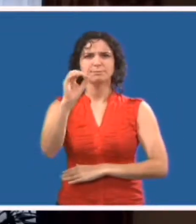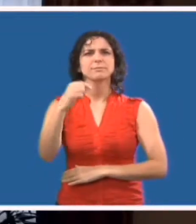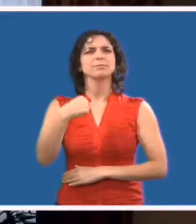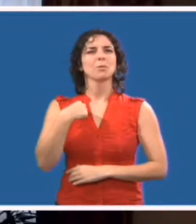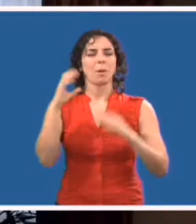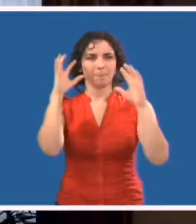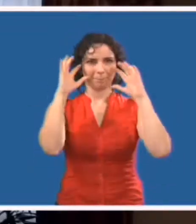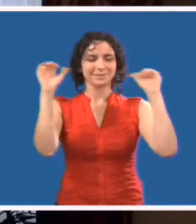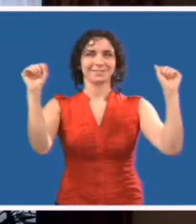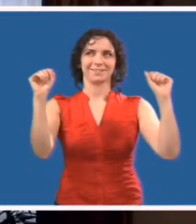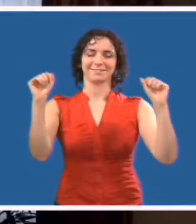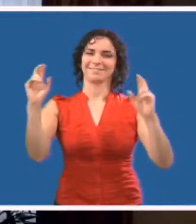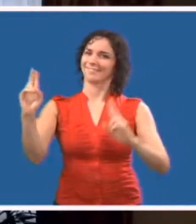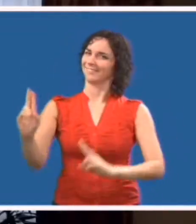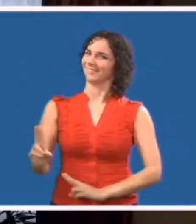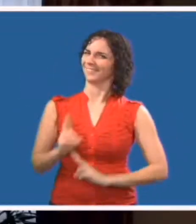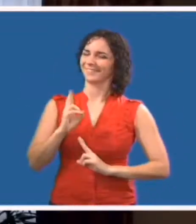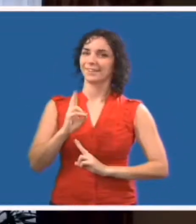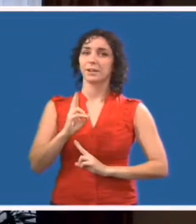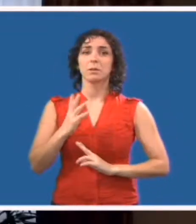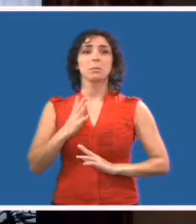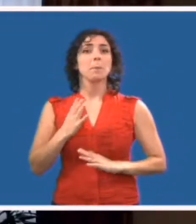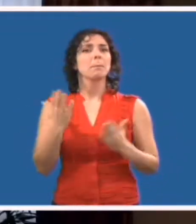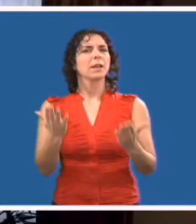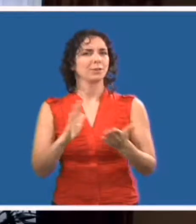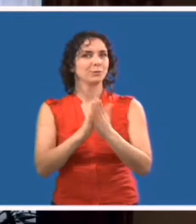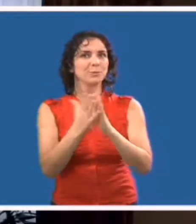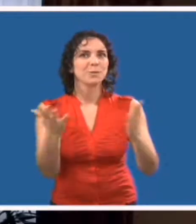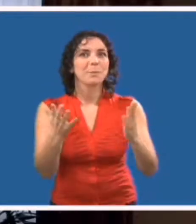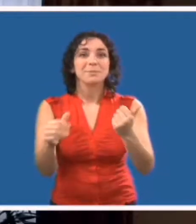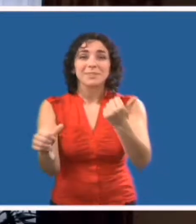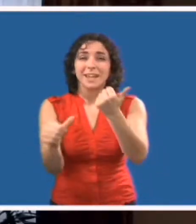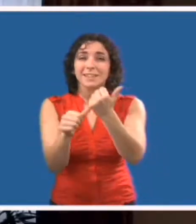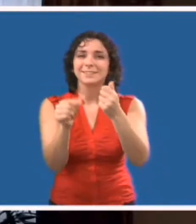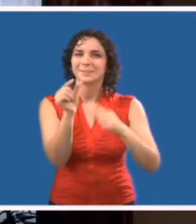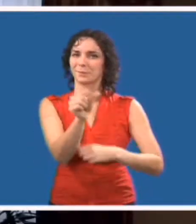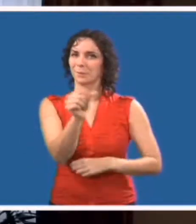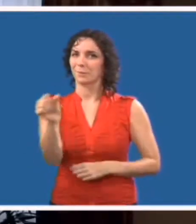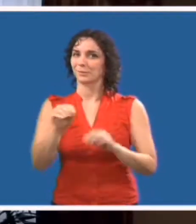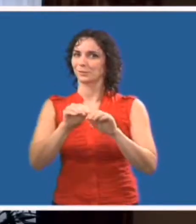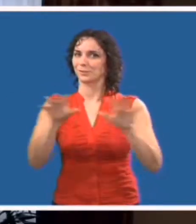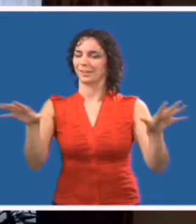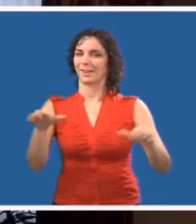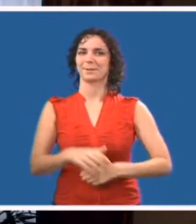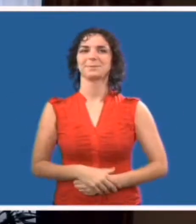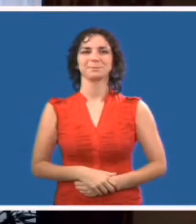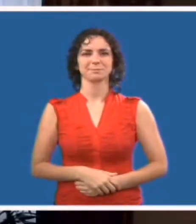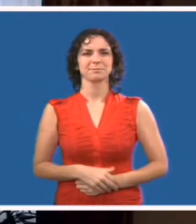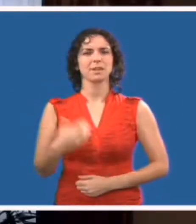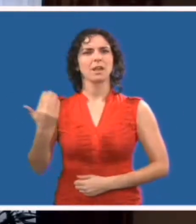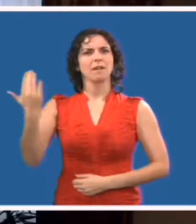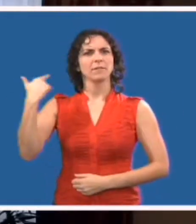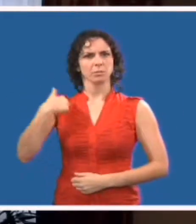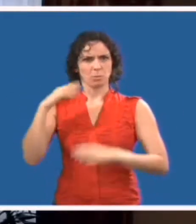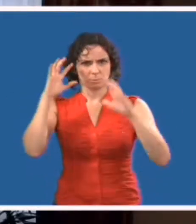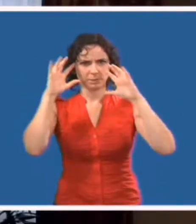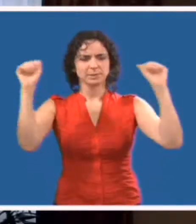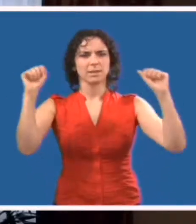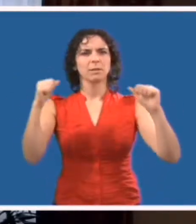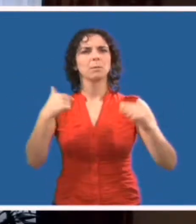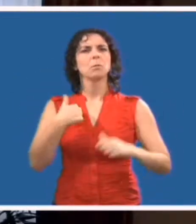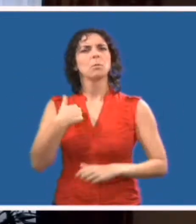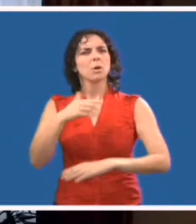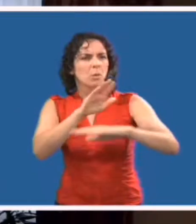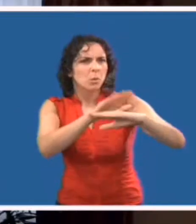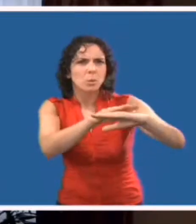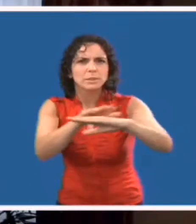les normes d'accessibilité de l'Ontario. À ce titre, j'ai conseillé le ministre quant aux façons